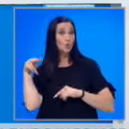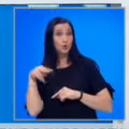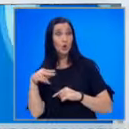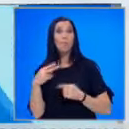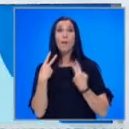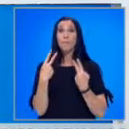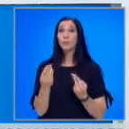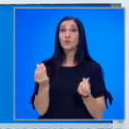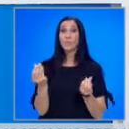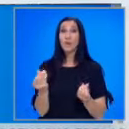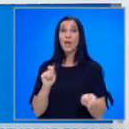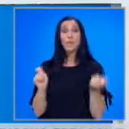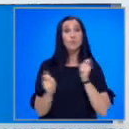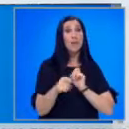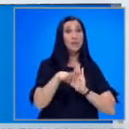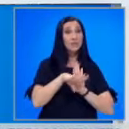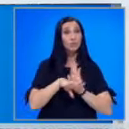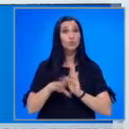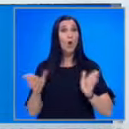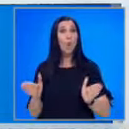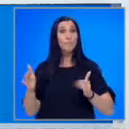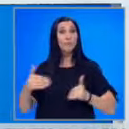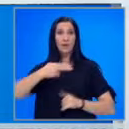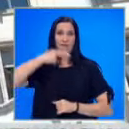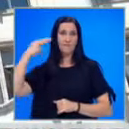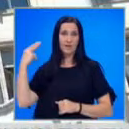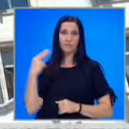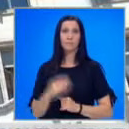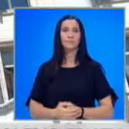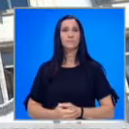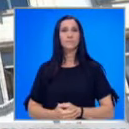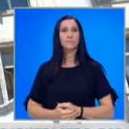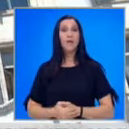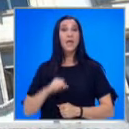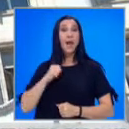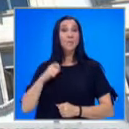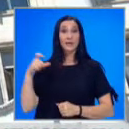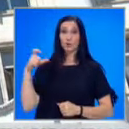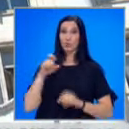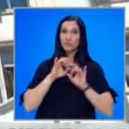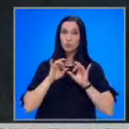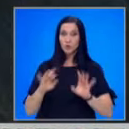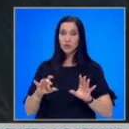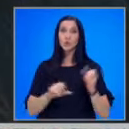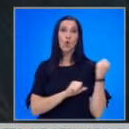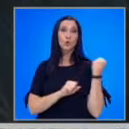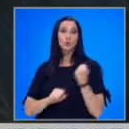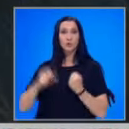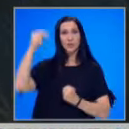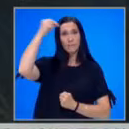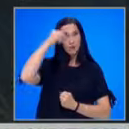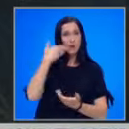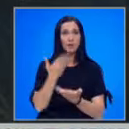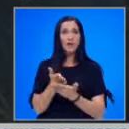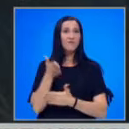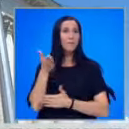средства и промяна в статута на определени компании. Още от Ирина Цонева. Янаки Стоилов съобщи, че Конституцията на България